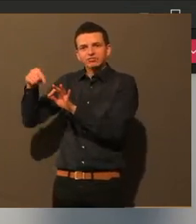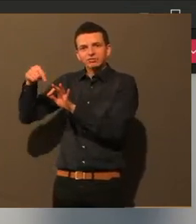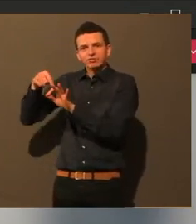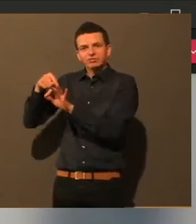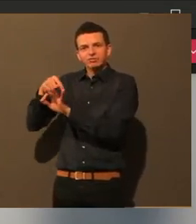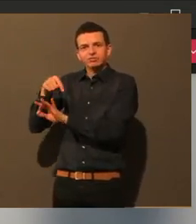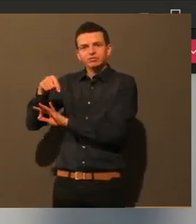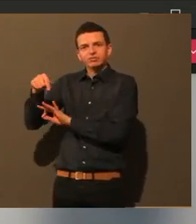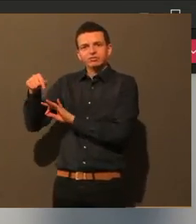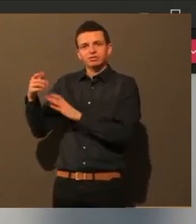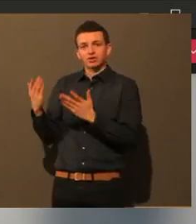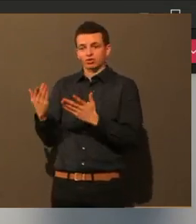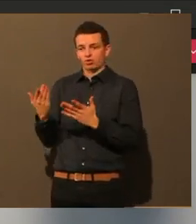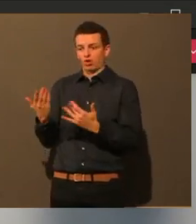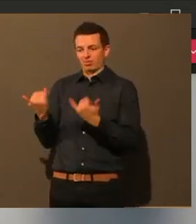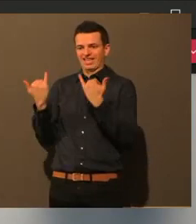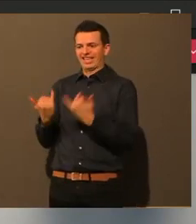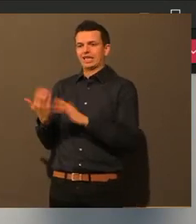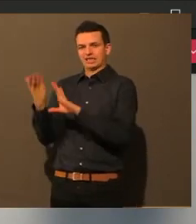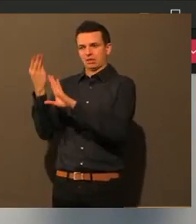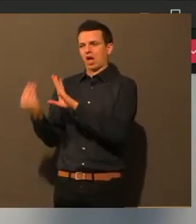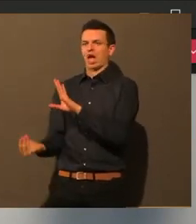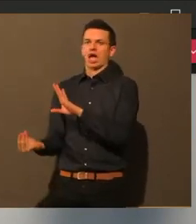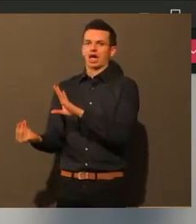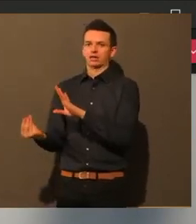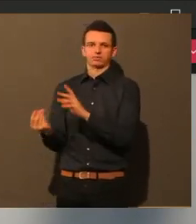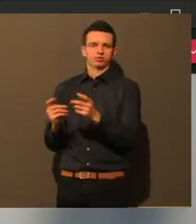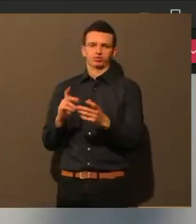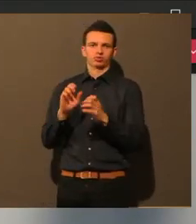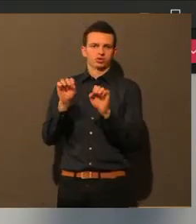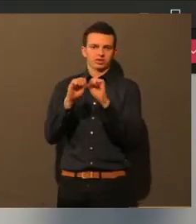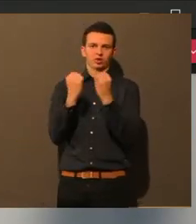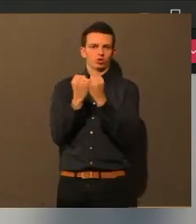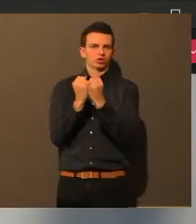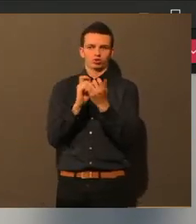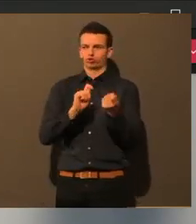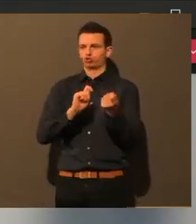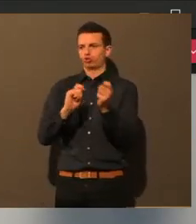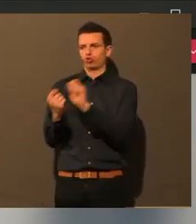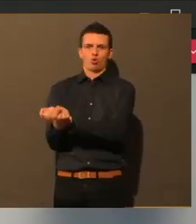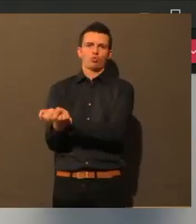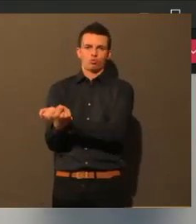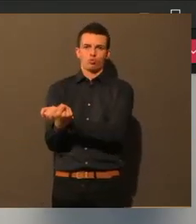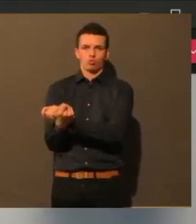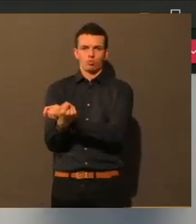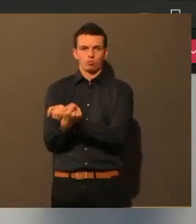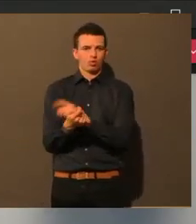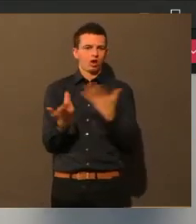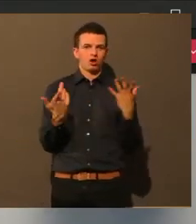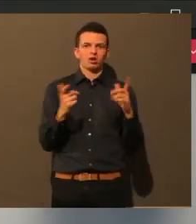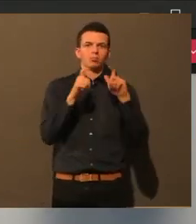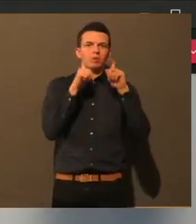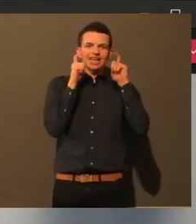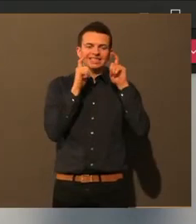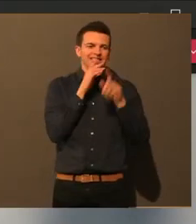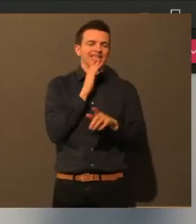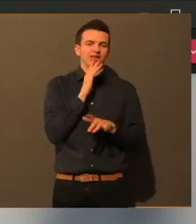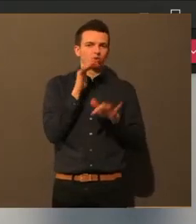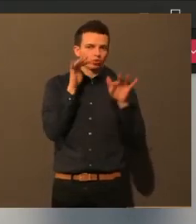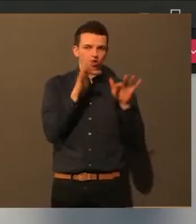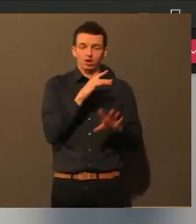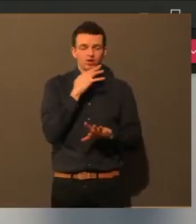nicht so. Es gibt ausreichend Masken, auch FFP2-Masken gibt es genügend. Aber wie gesagt, es gibt vielleicht ganz andere Dinge, die